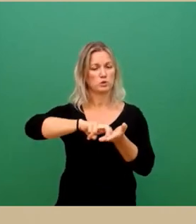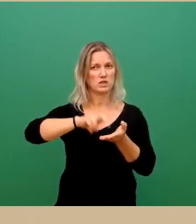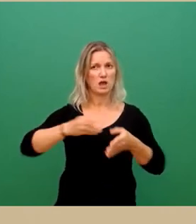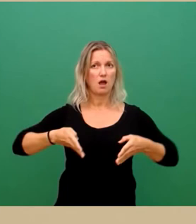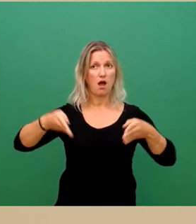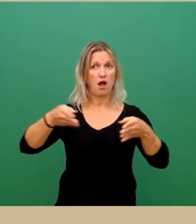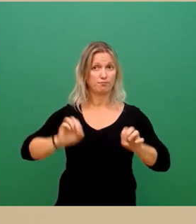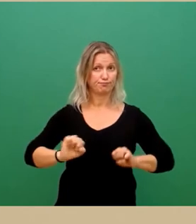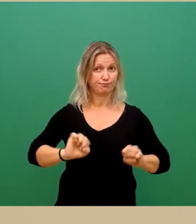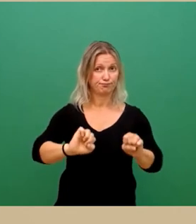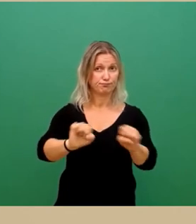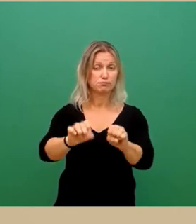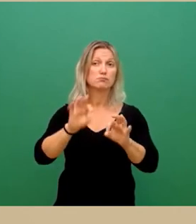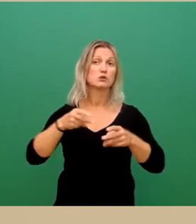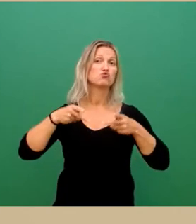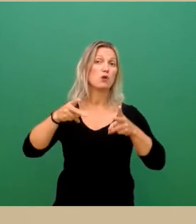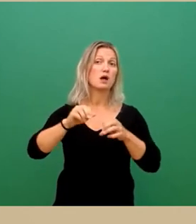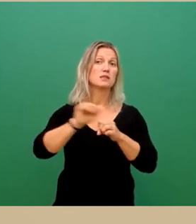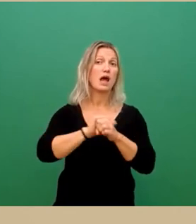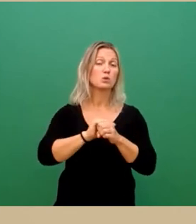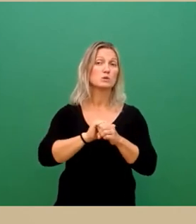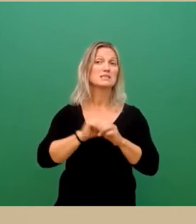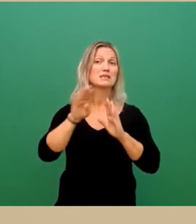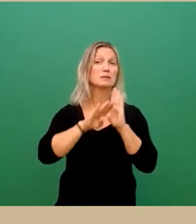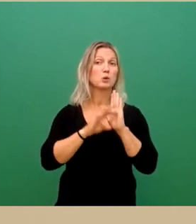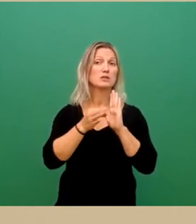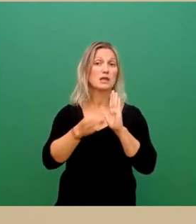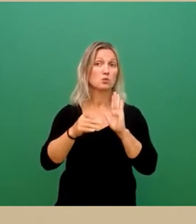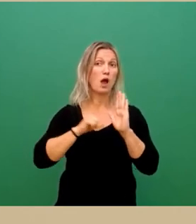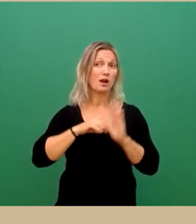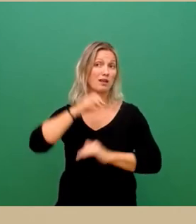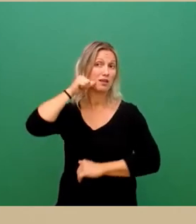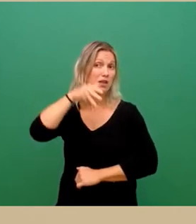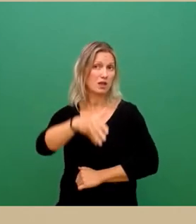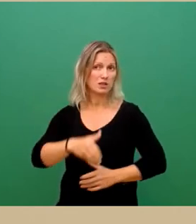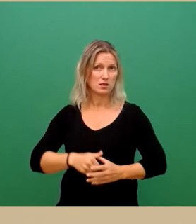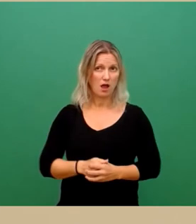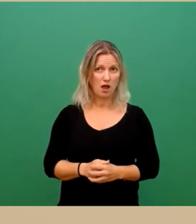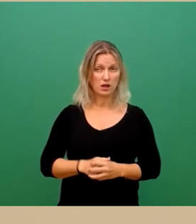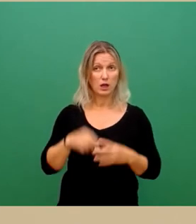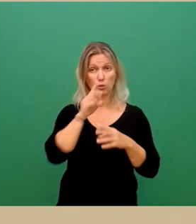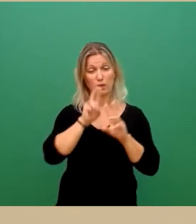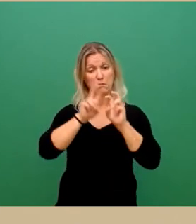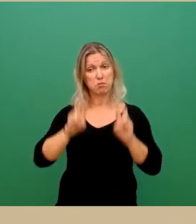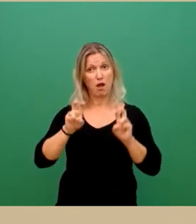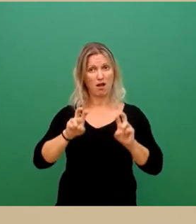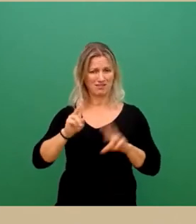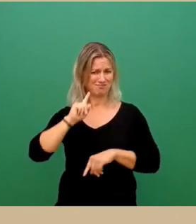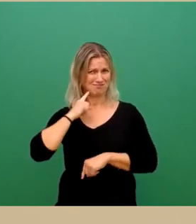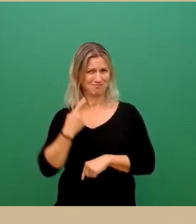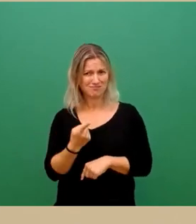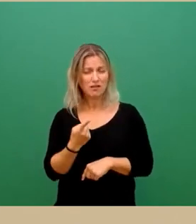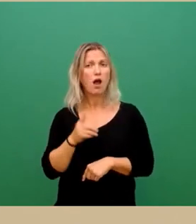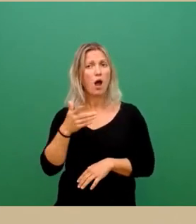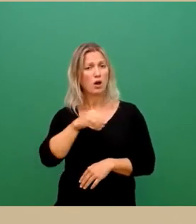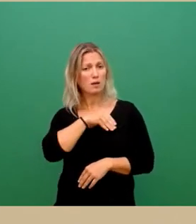erfolgt gemäß der gültigen Straßenreinigungsgebührensatzung täglich. Verunreinigte Bänke werden im Rahmen der vorhandenen Kapazitäten ebenfalls